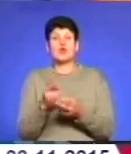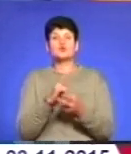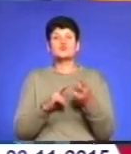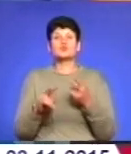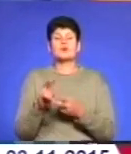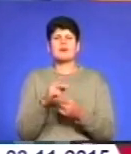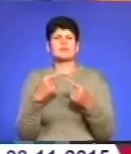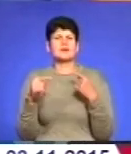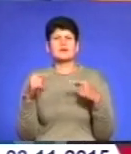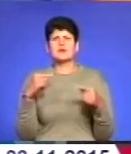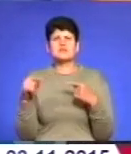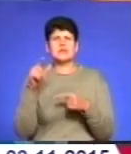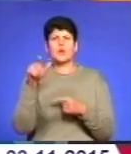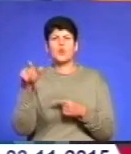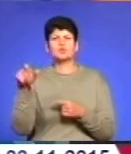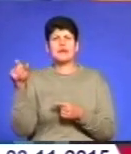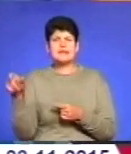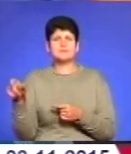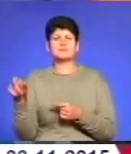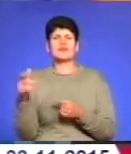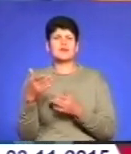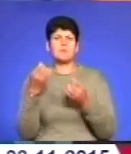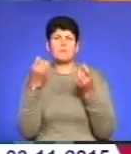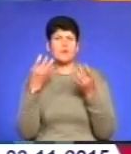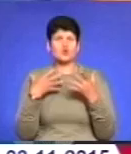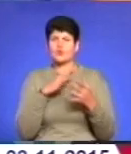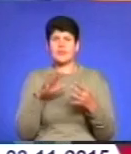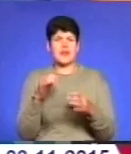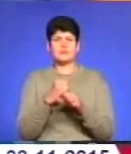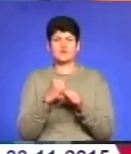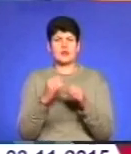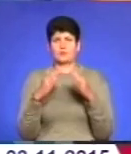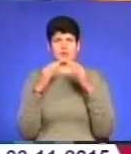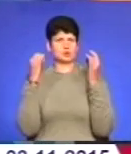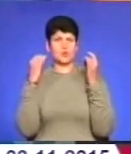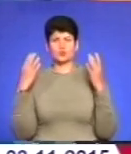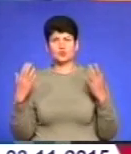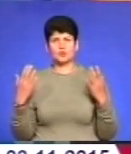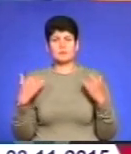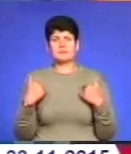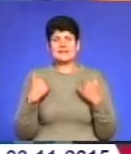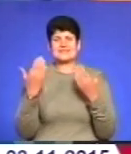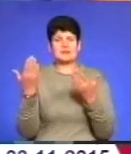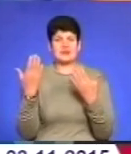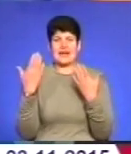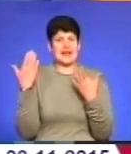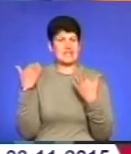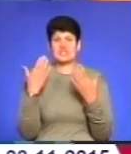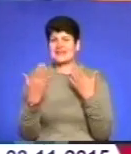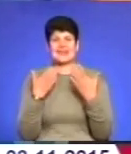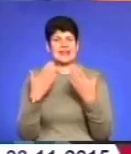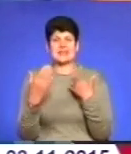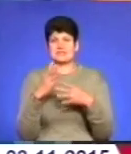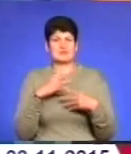Шукали різних людей, які просто теж не працювали в будинках культури, ми з ними раніше не співпрацювали.